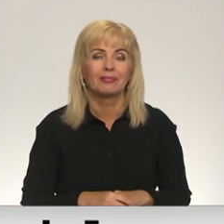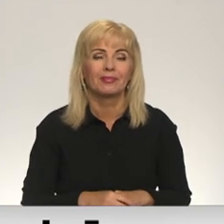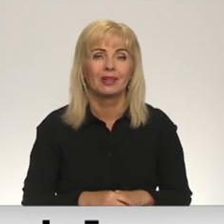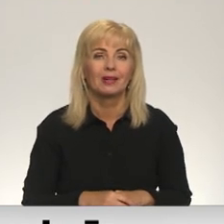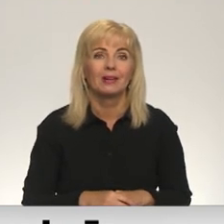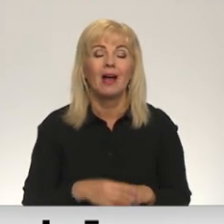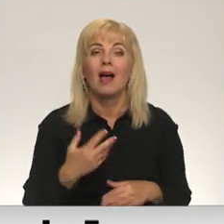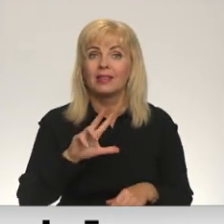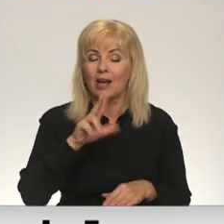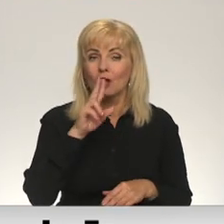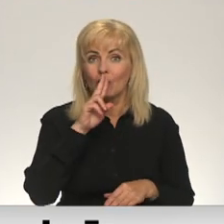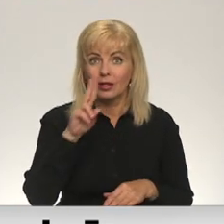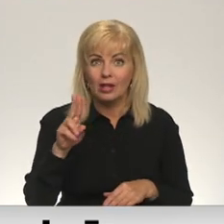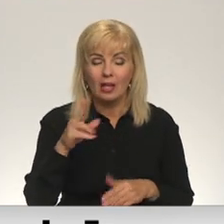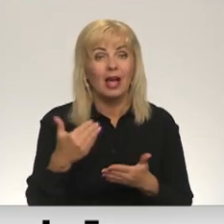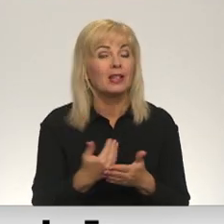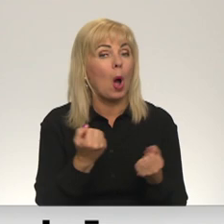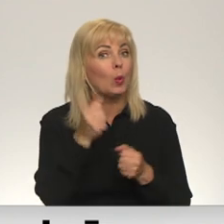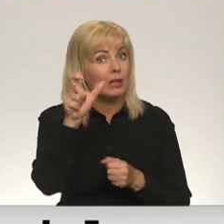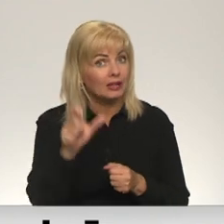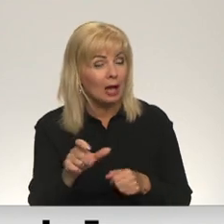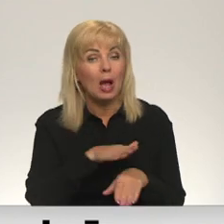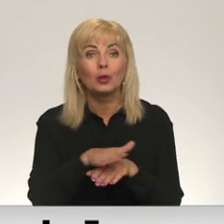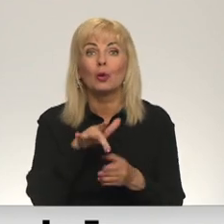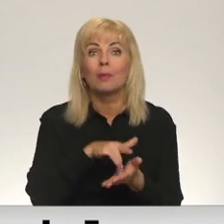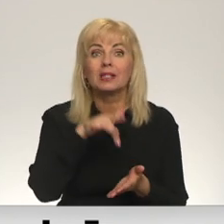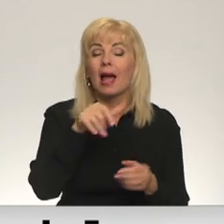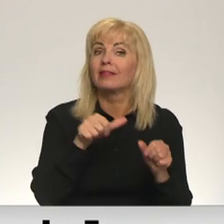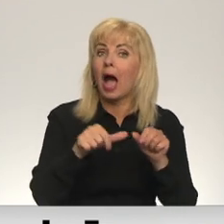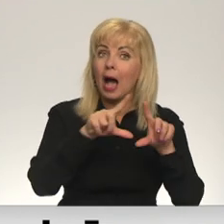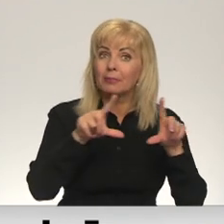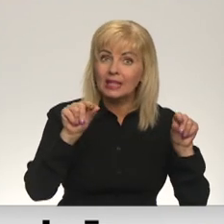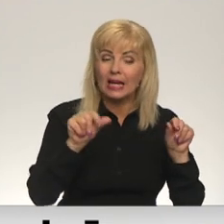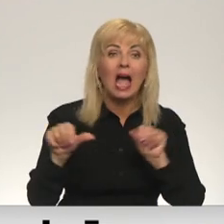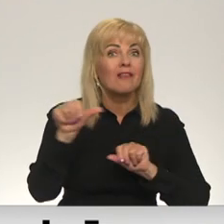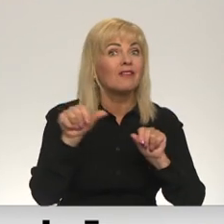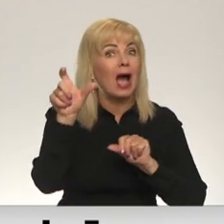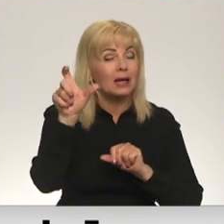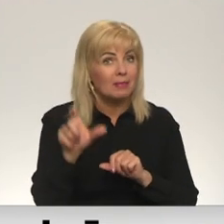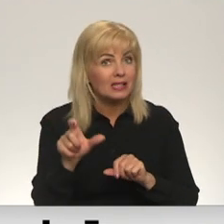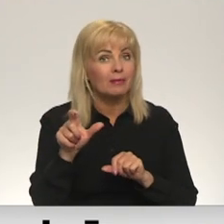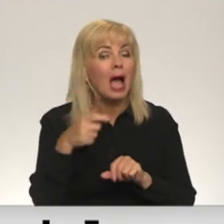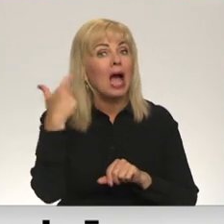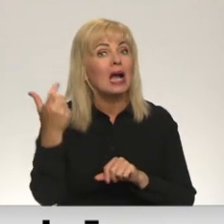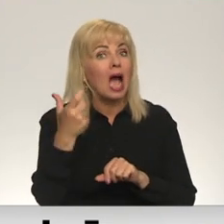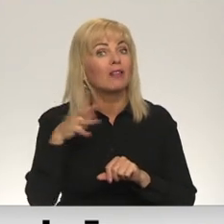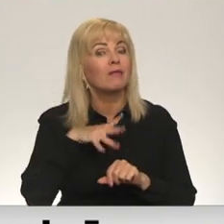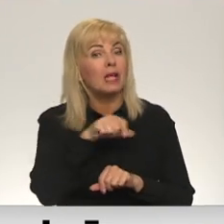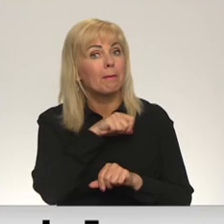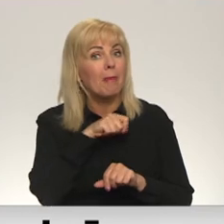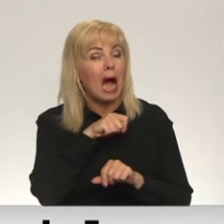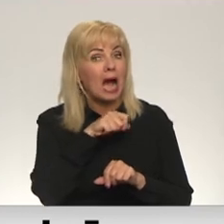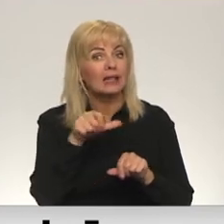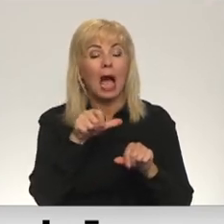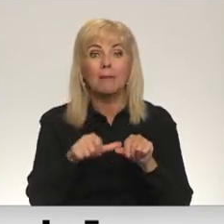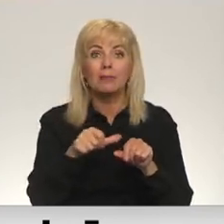Jau trešo nedēļu jaunu darbinieci ir arī tukuma centra aptiekā. Farmacēta Oga Harkivā bijusi aptieks vadītāji, bet tagad